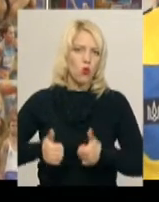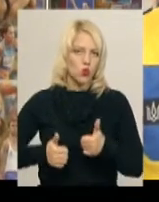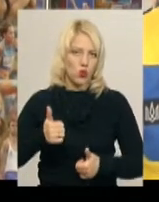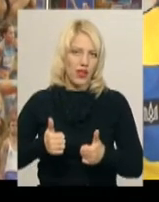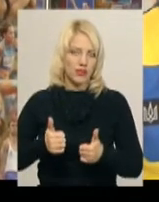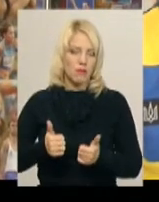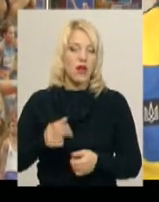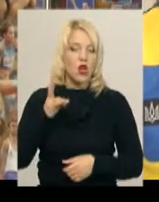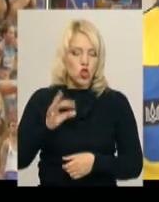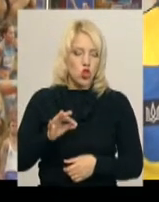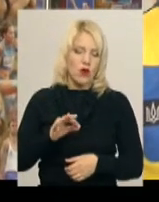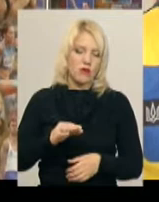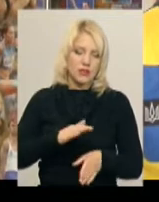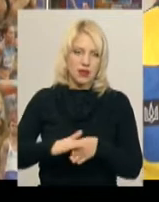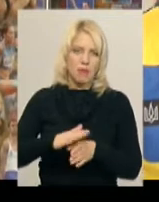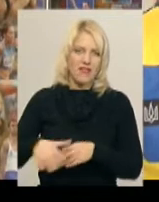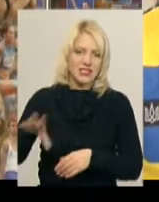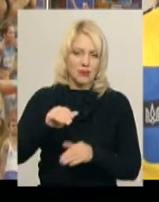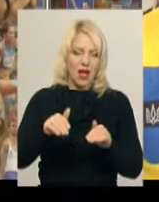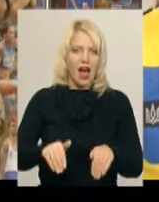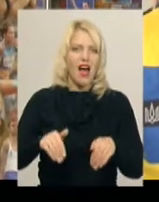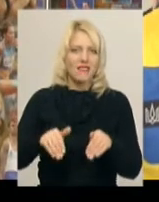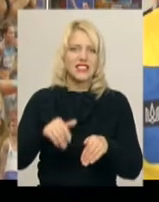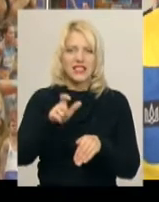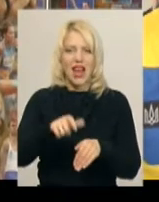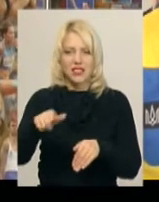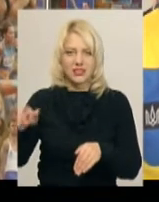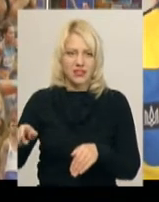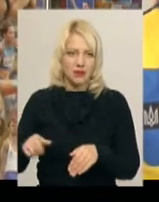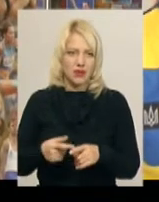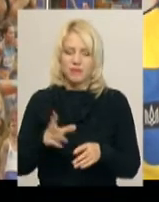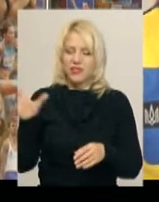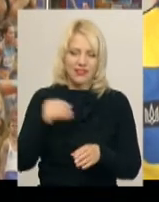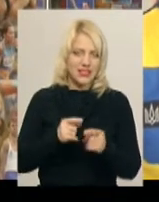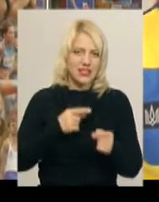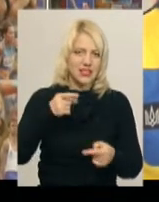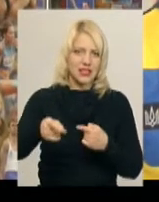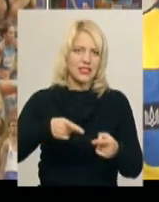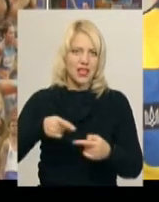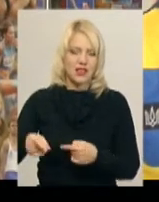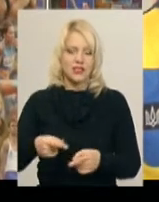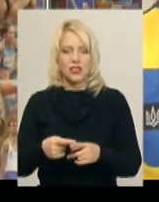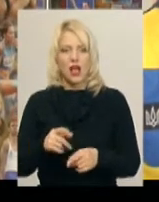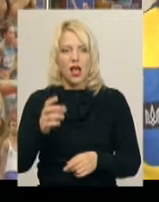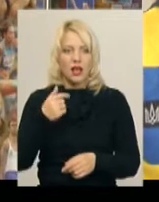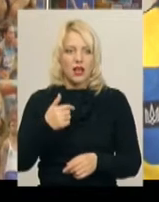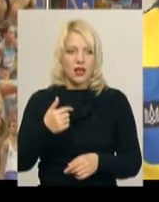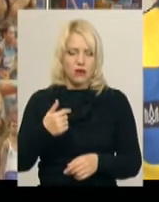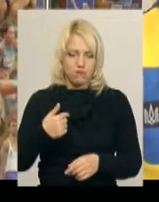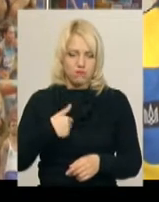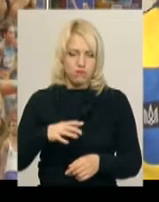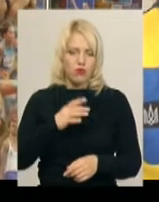справившись зі всіма австралійцями, майже на всіх дистанціях був один найсильніший –